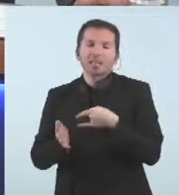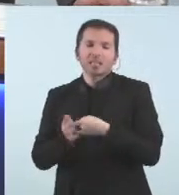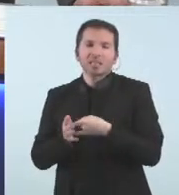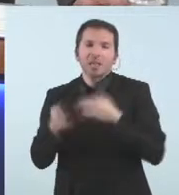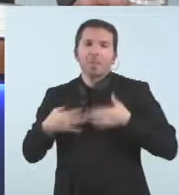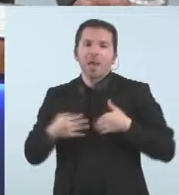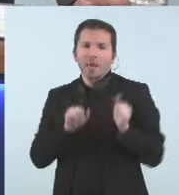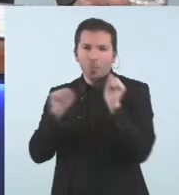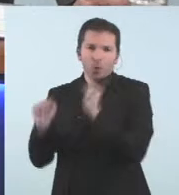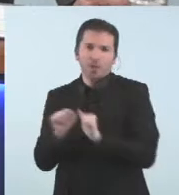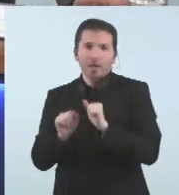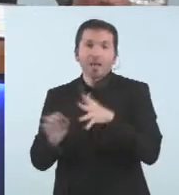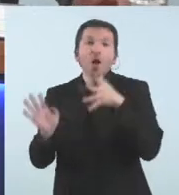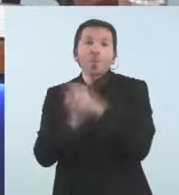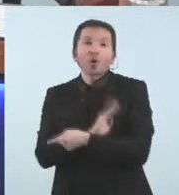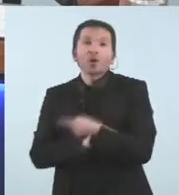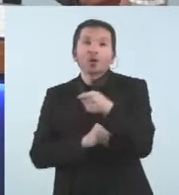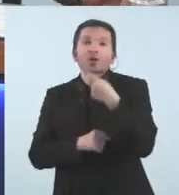vull dir res